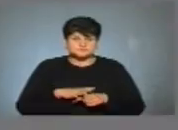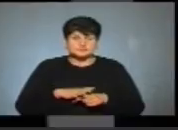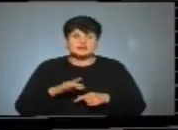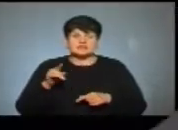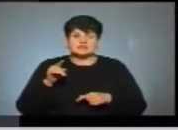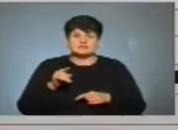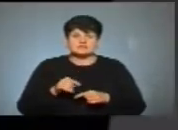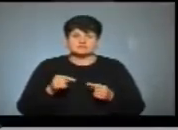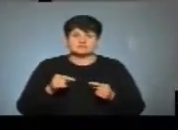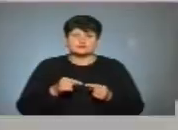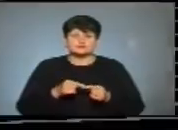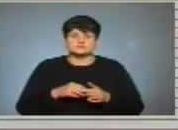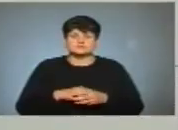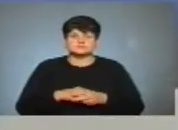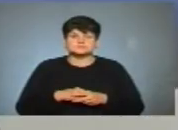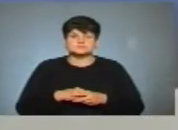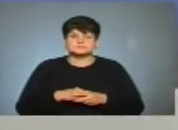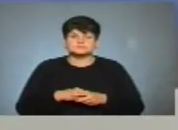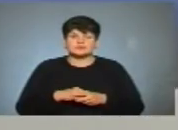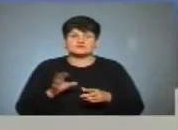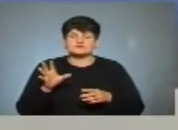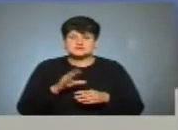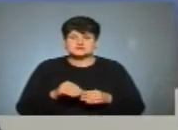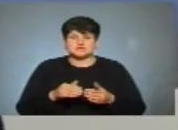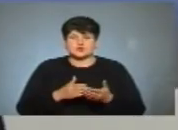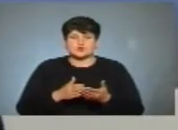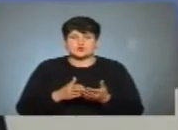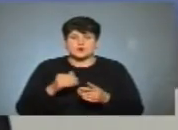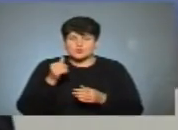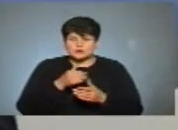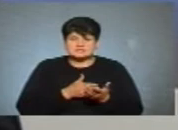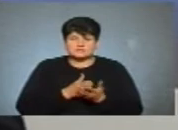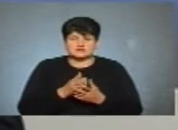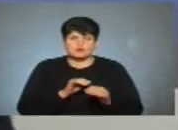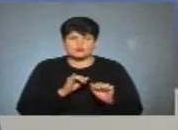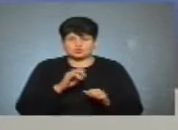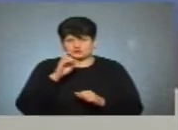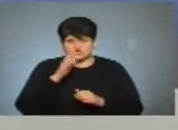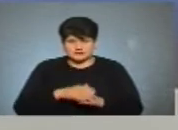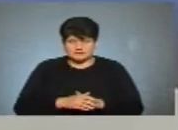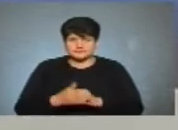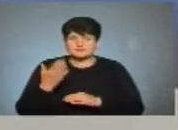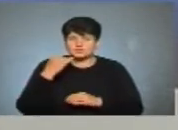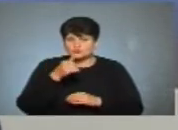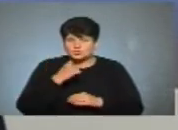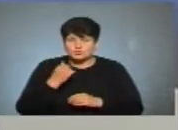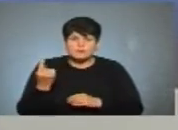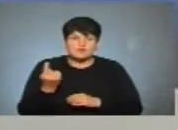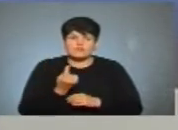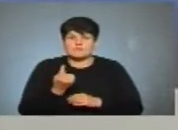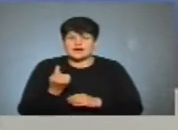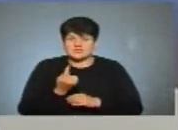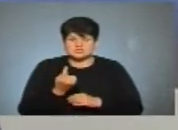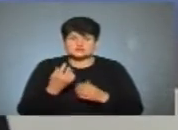відповідно, ми всі роки спрямовували в оборону держави. Минулого року ми вперше,